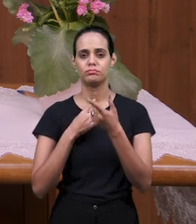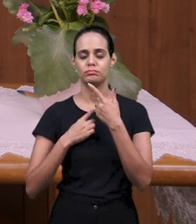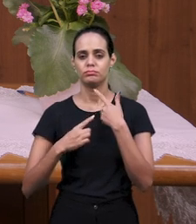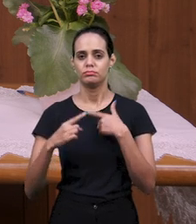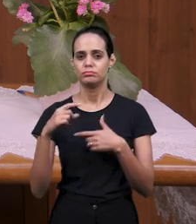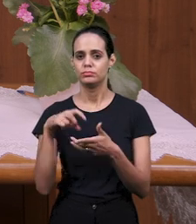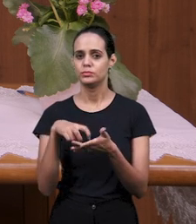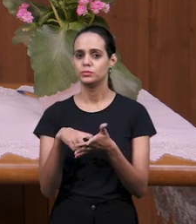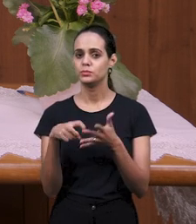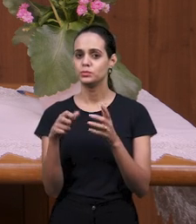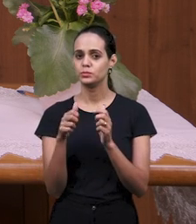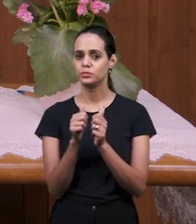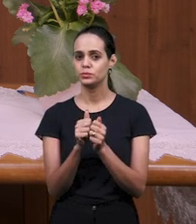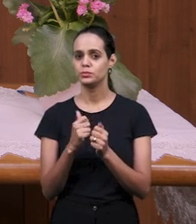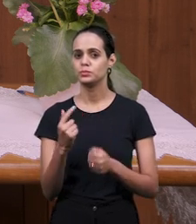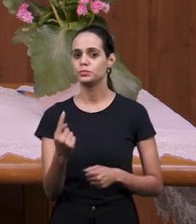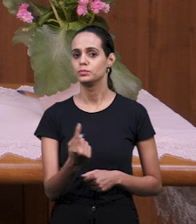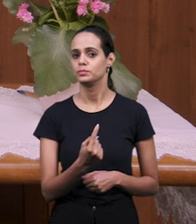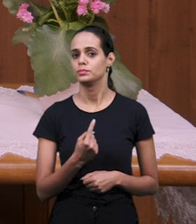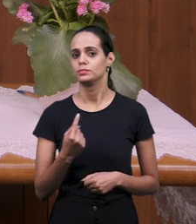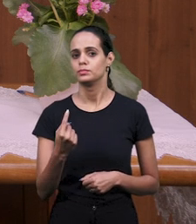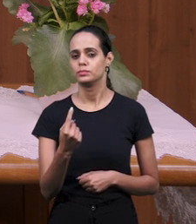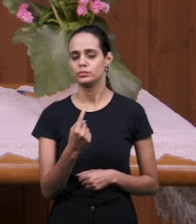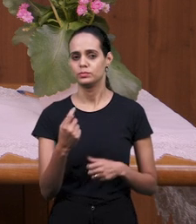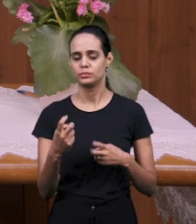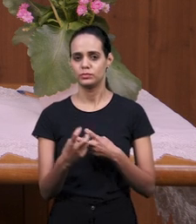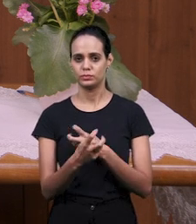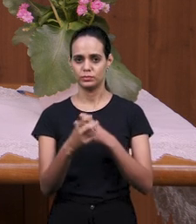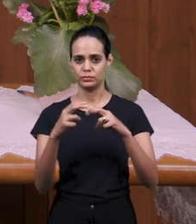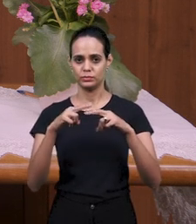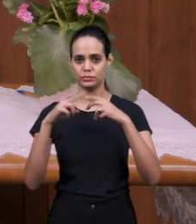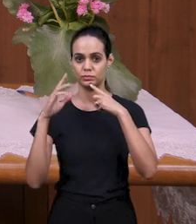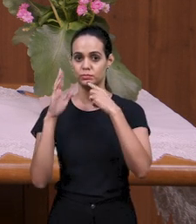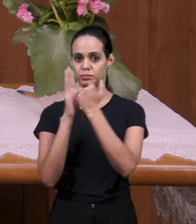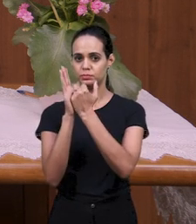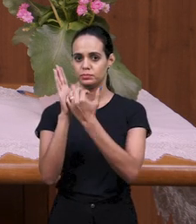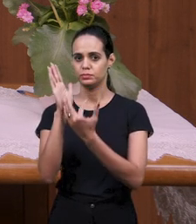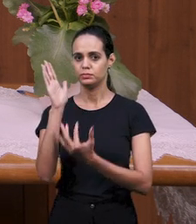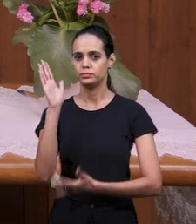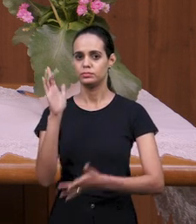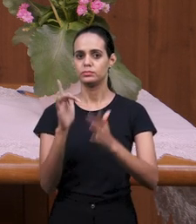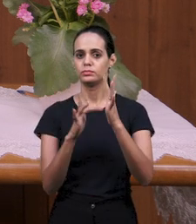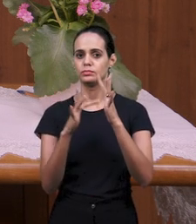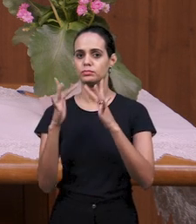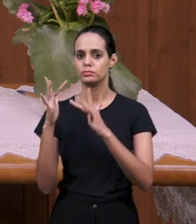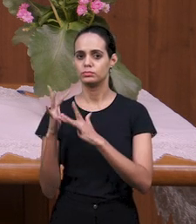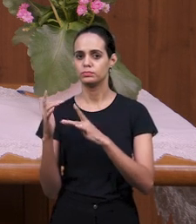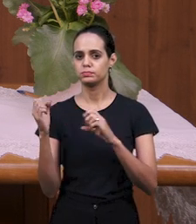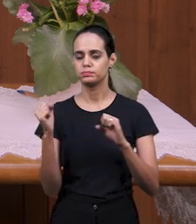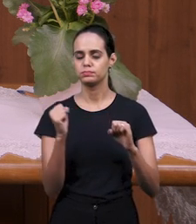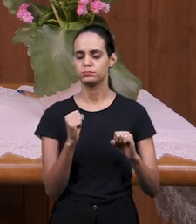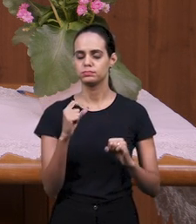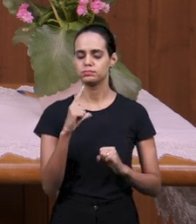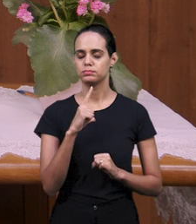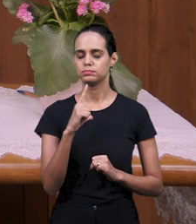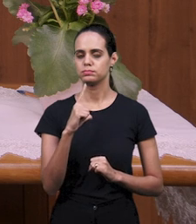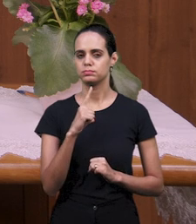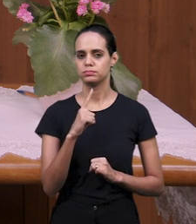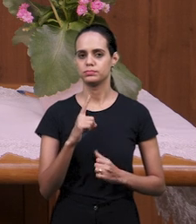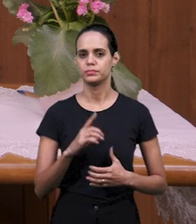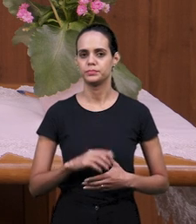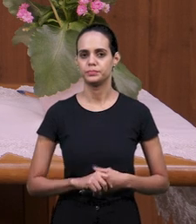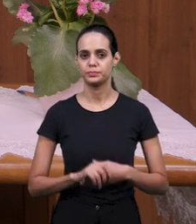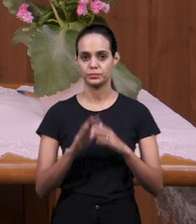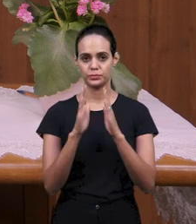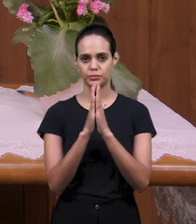склониться, и мы будем взывать о силе крови Господа Иисуса. Давайте помолимся. Если